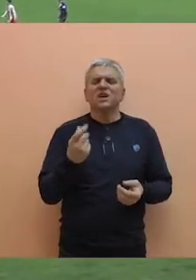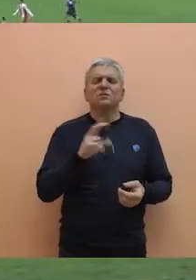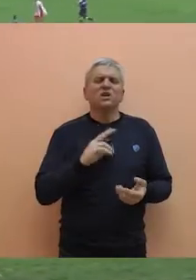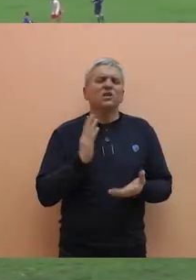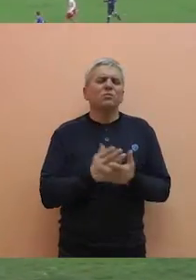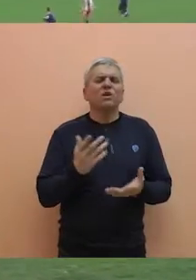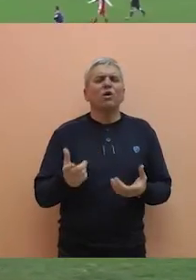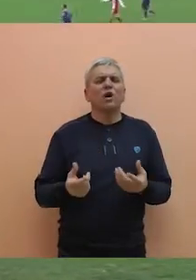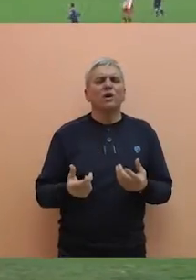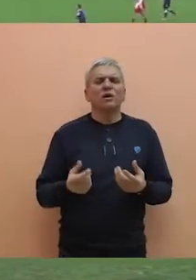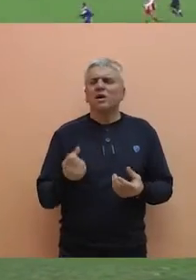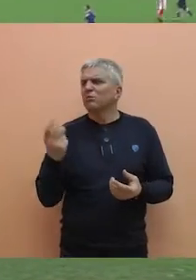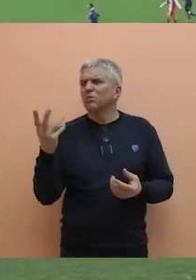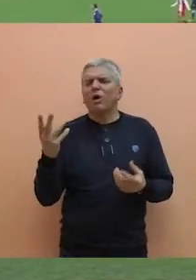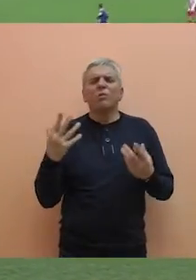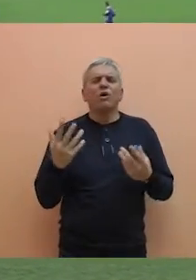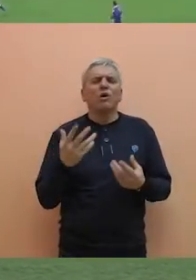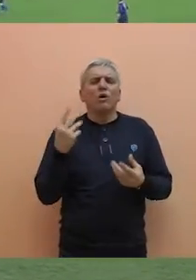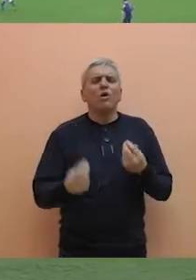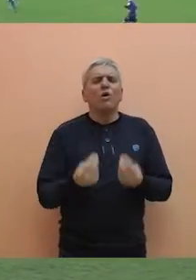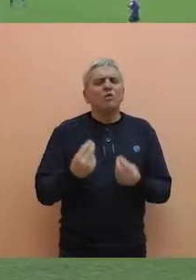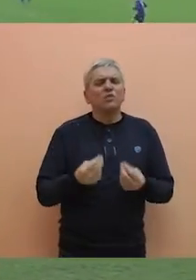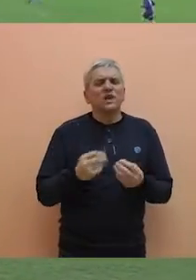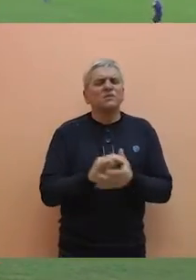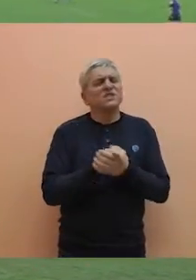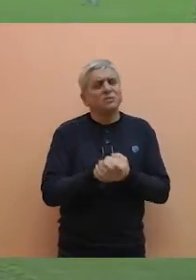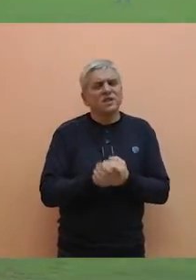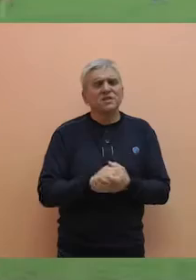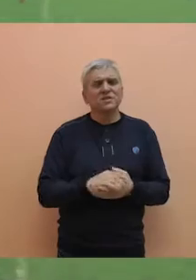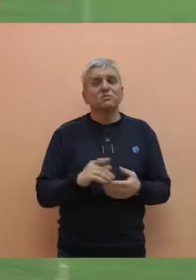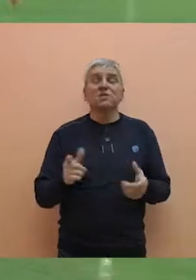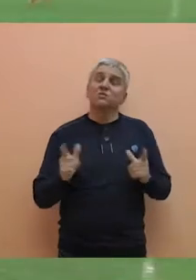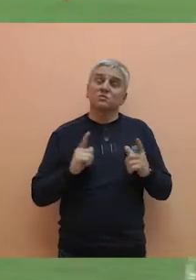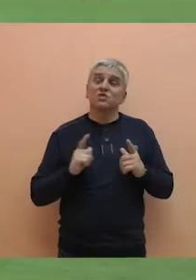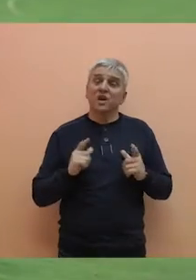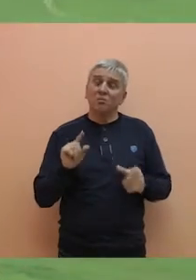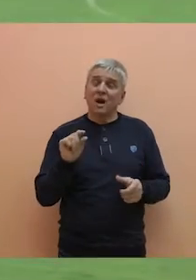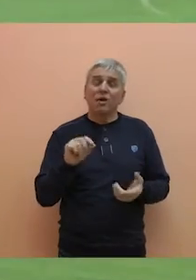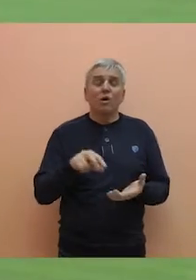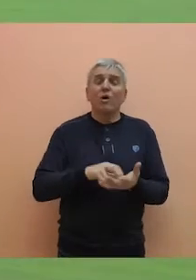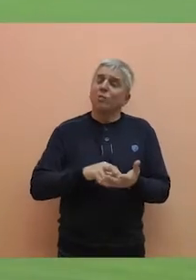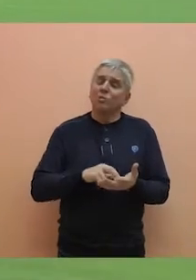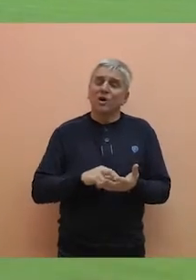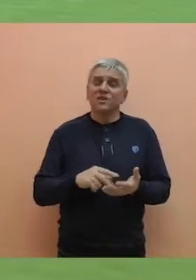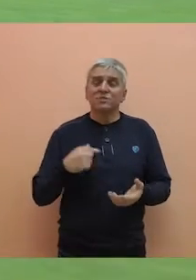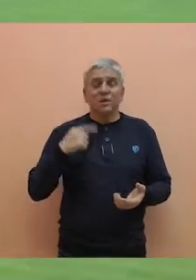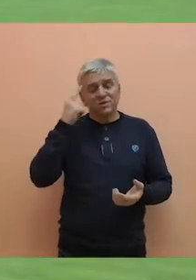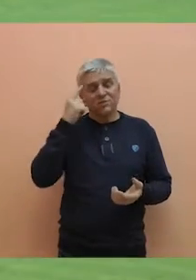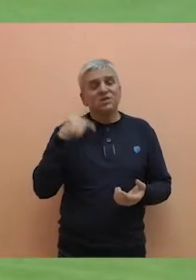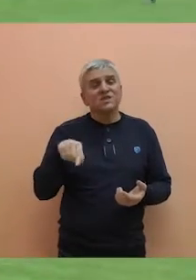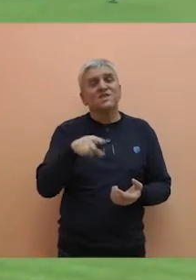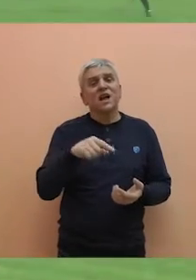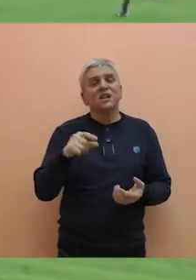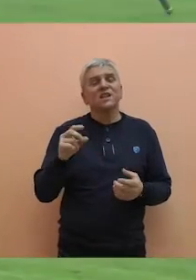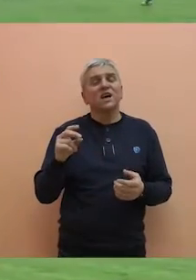utakmica, dosta smo tumbali tim, probali sve igrače i sigurno s nekom malom bojadnoj smo očekivali ovo prvo kolo. Znali smo